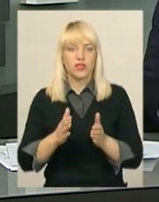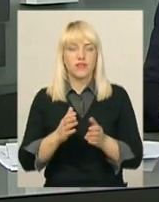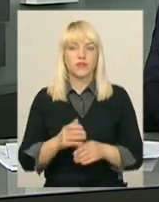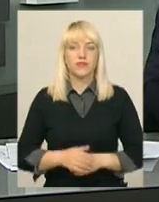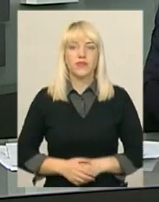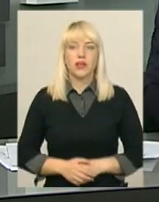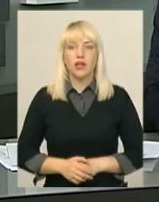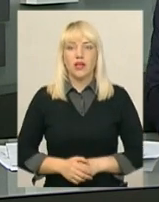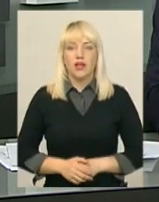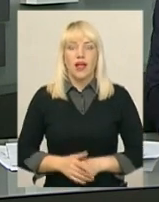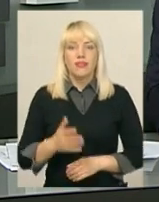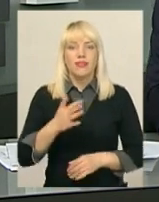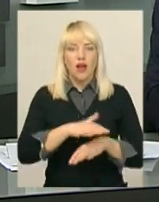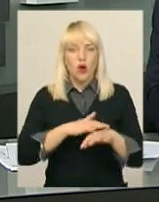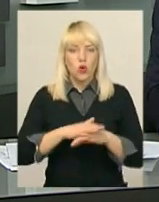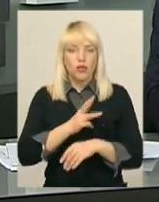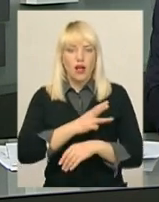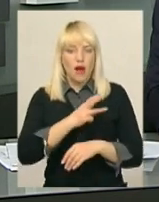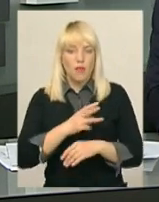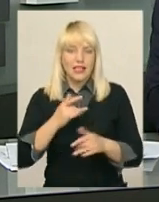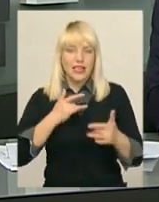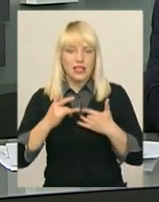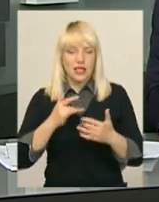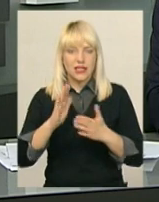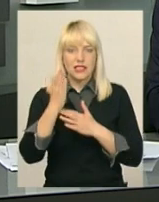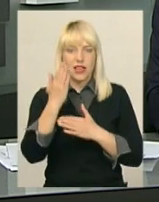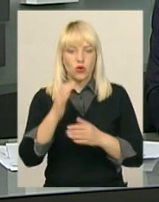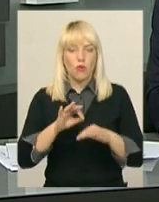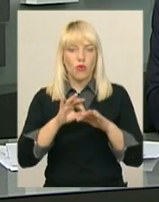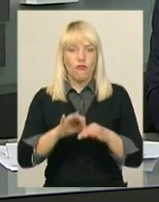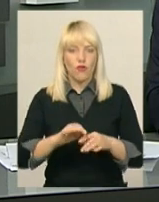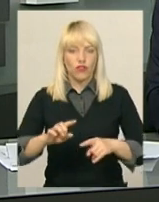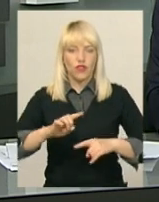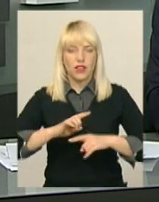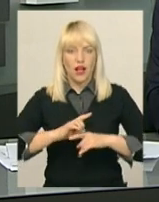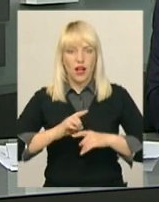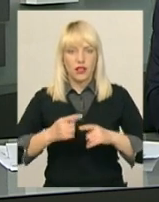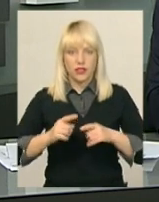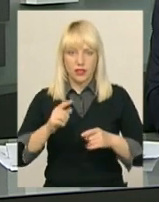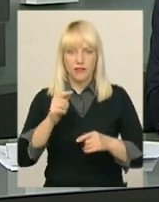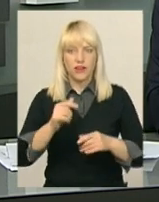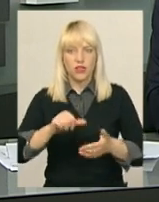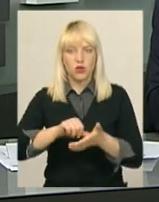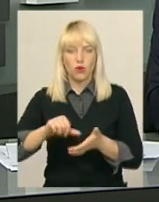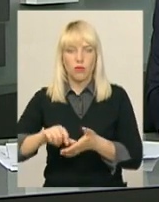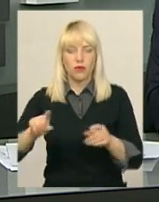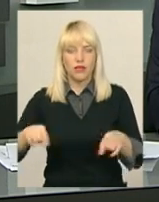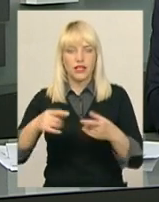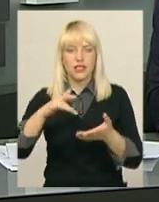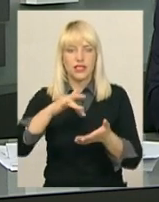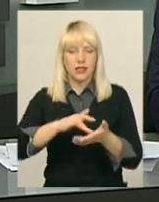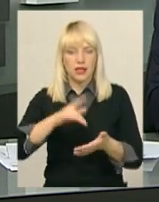Народний аматорський театр «Дзеркало» проводить фінальні репетиції перед виступом у реабілітаційному центрі «Берег Надії», що у